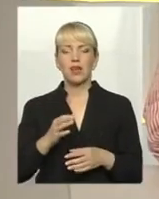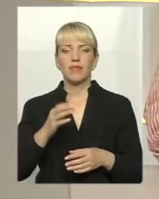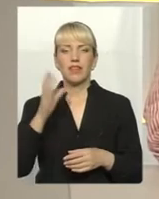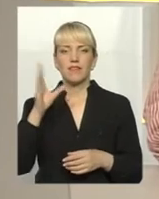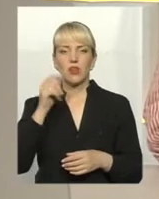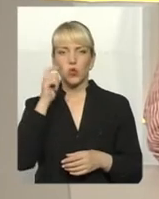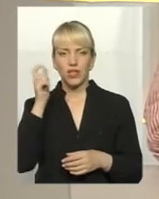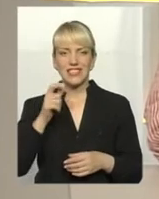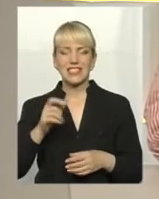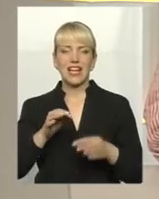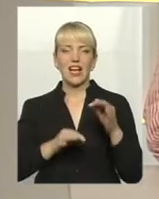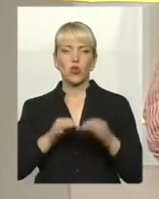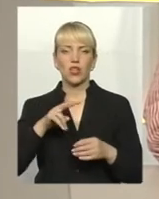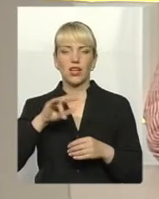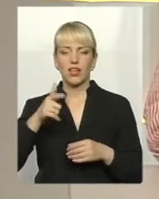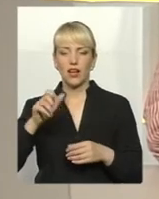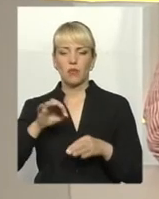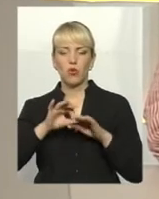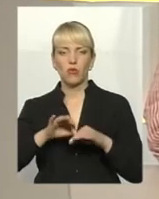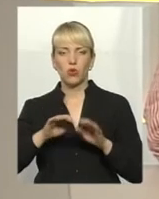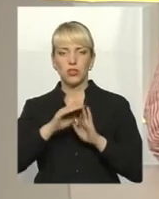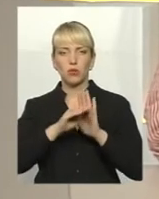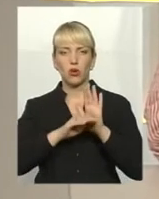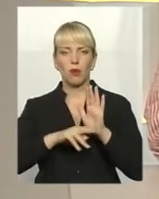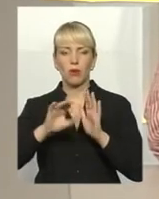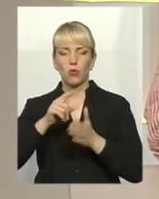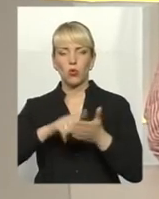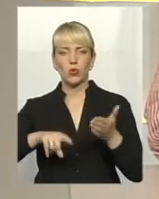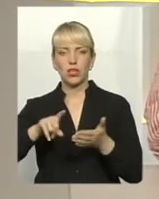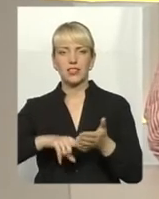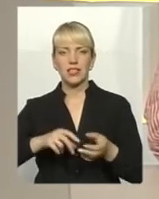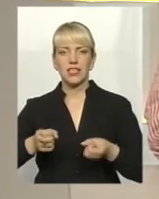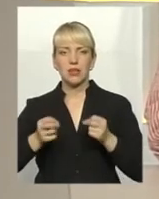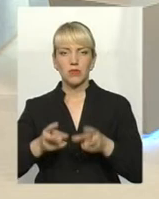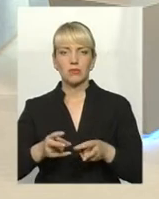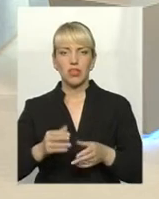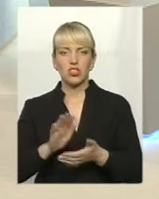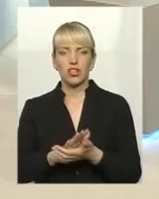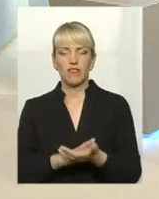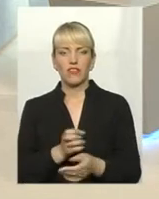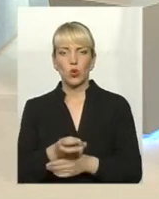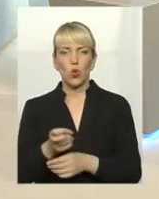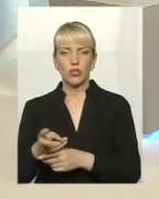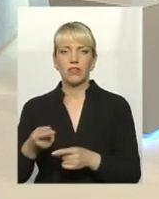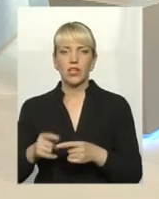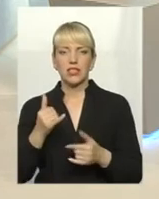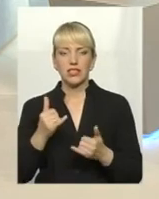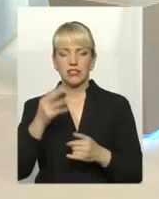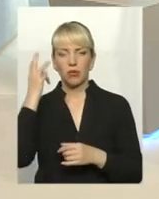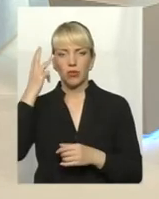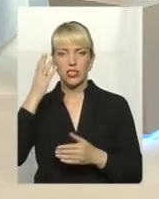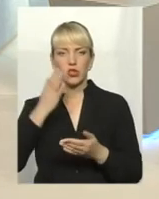певні програми по утилізації небезпечних відходів. На даний час у Хмельницькому є позитивний